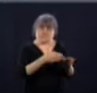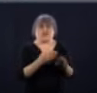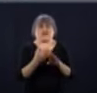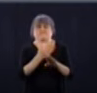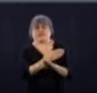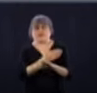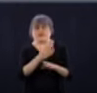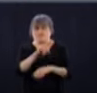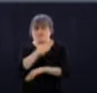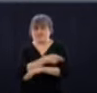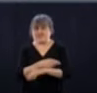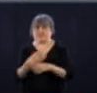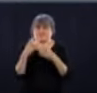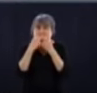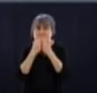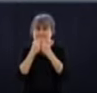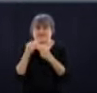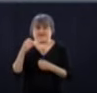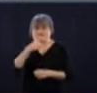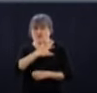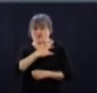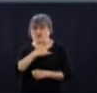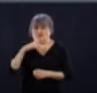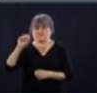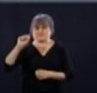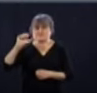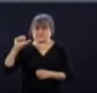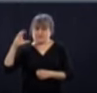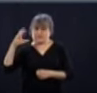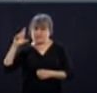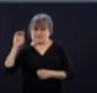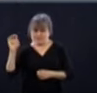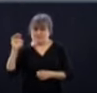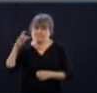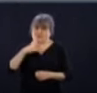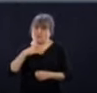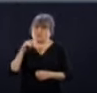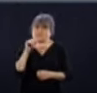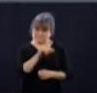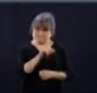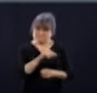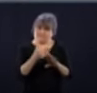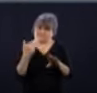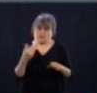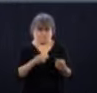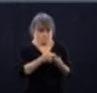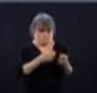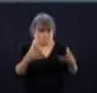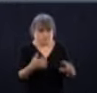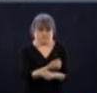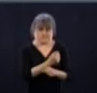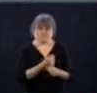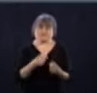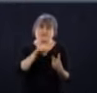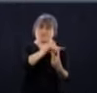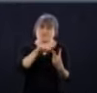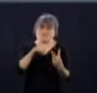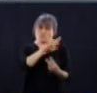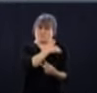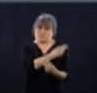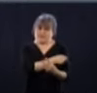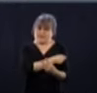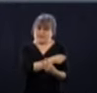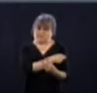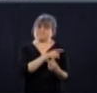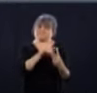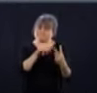sont deux hôpitaux qui sont quand même vétustes, qui ont des infrastructures qui sont plus difficiles à gérer dans le